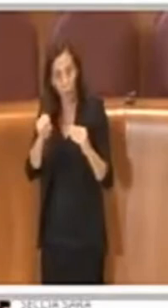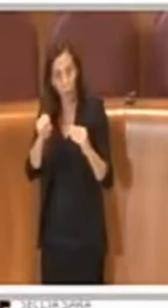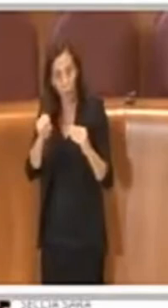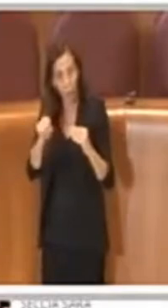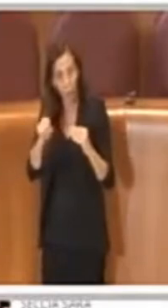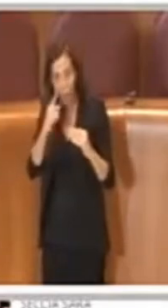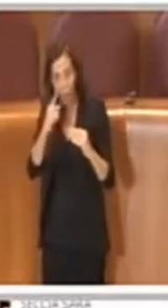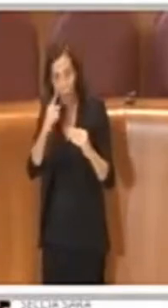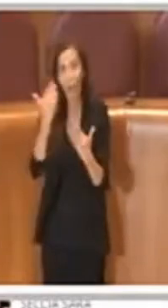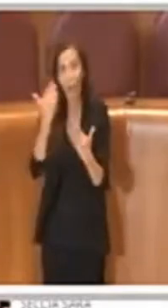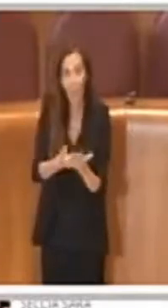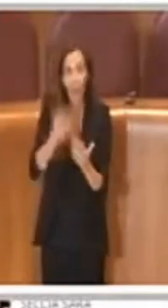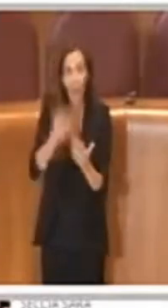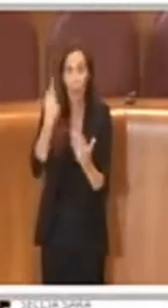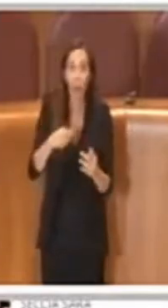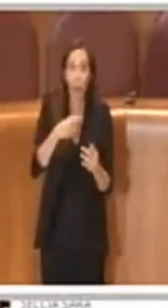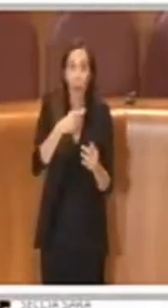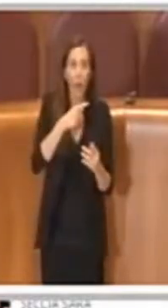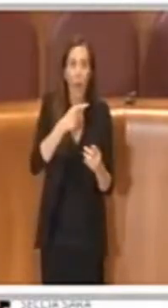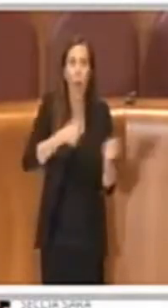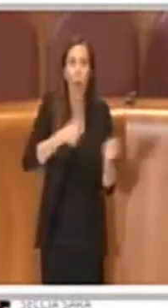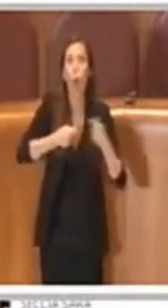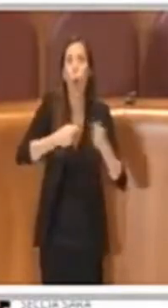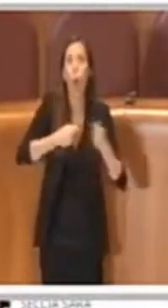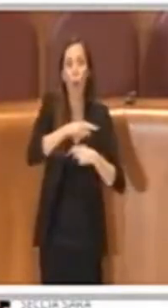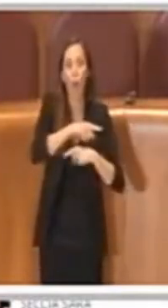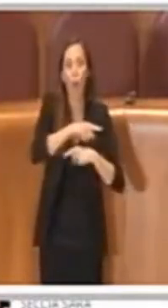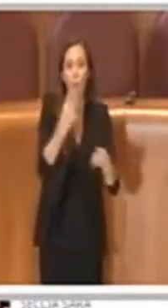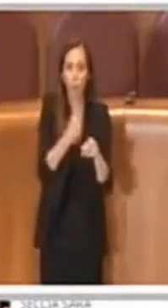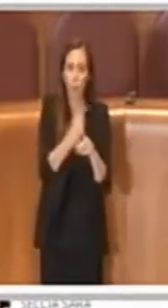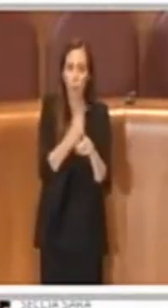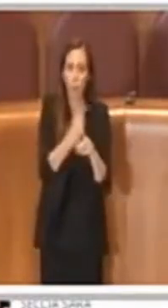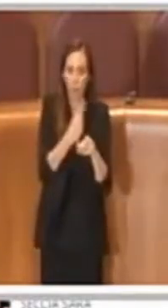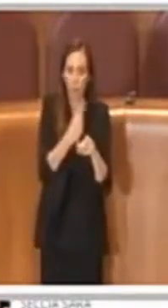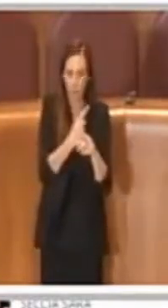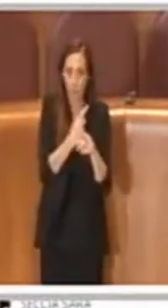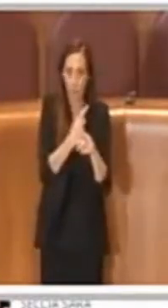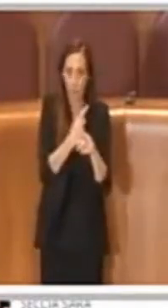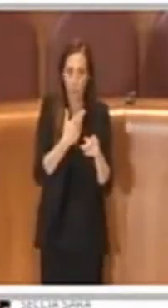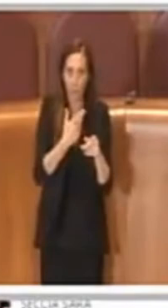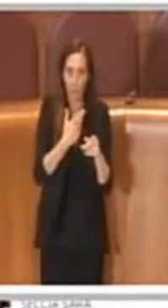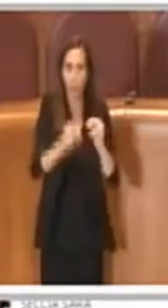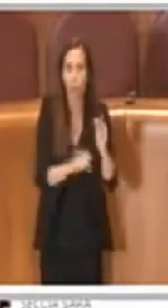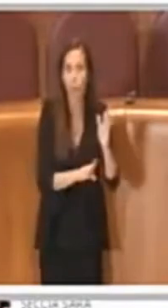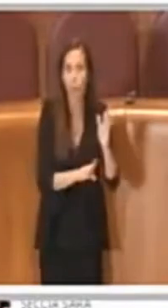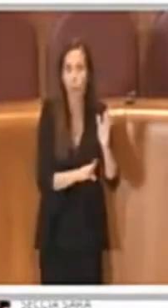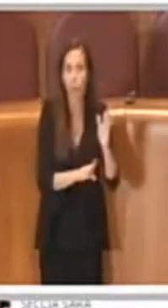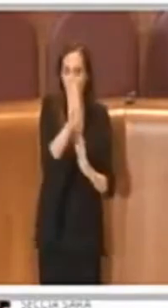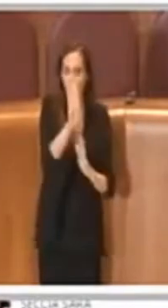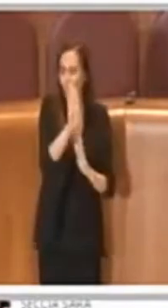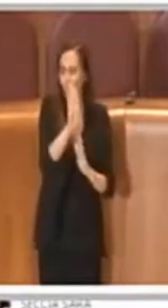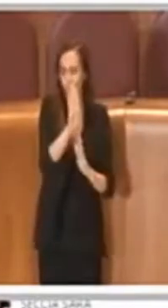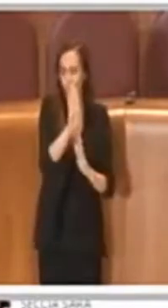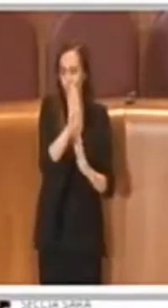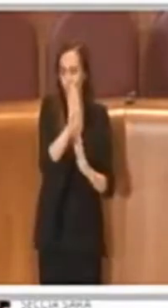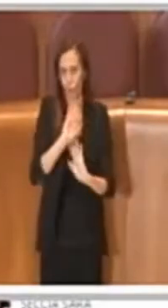e si rivitalizza il commercio. Per cui, e questo è il motivo che ci ha portato,